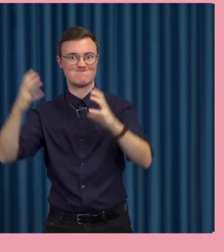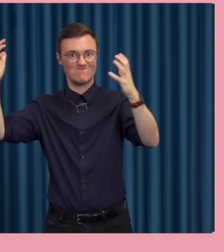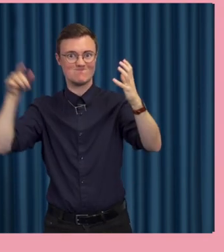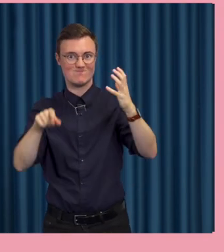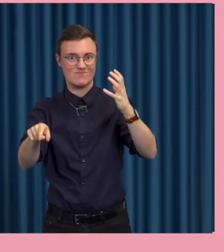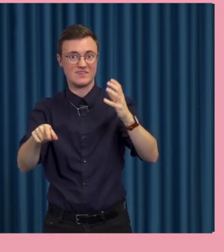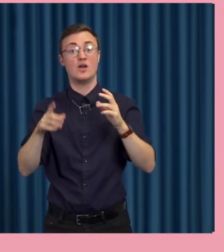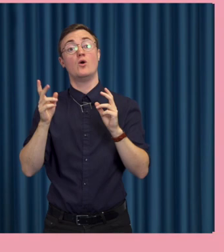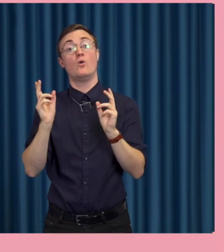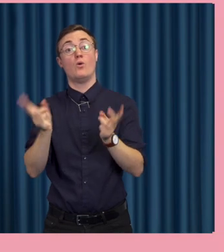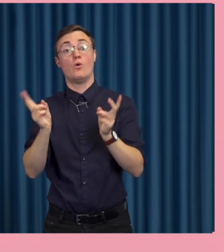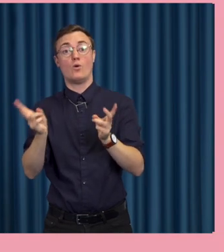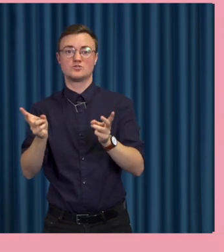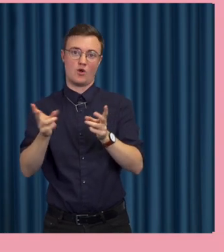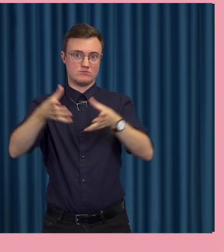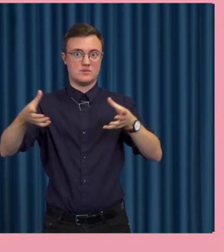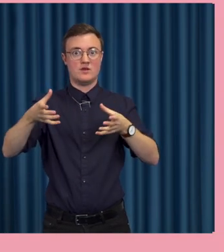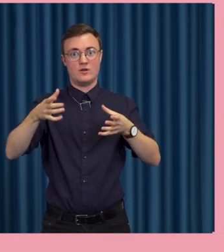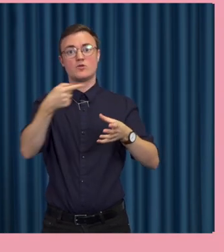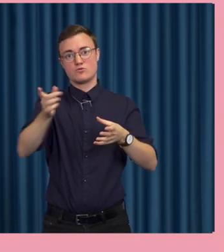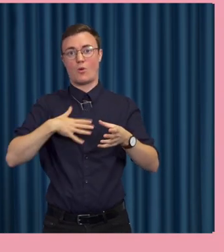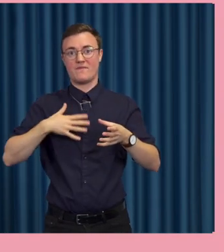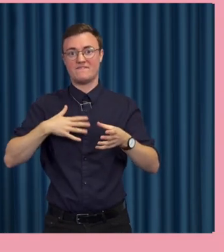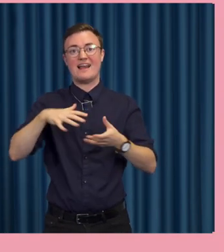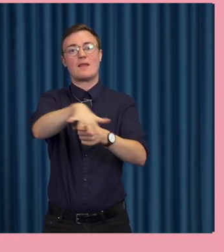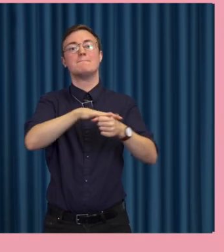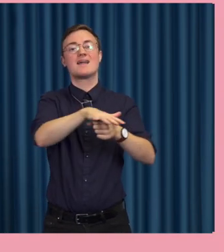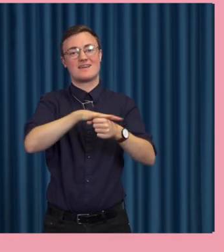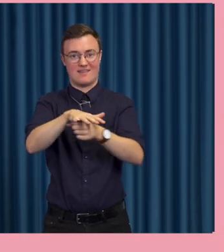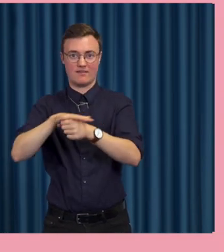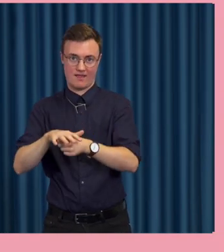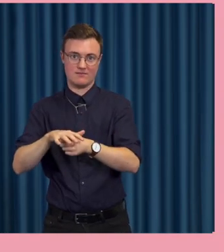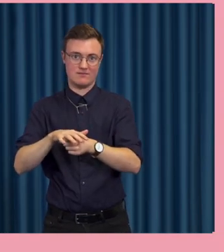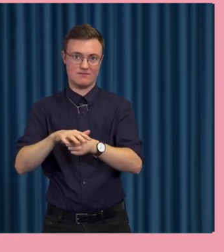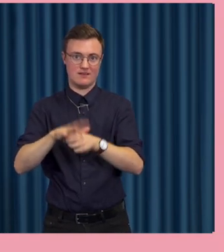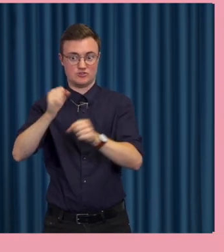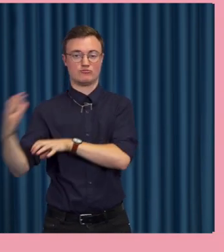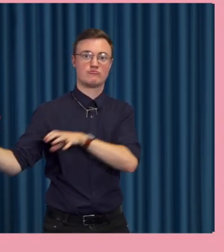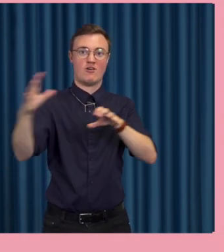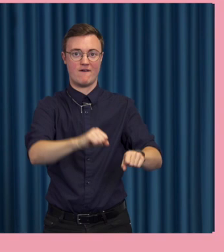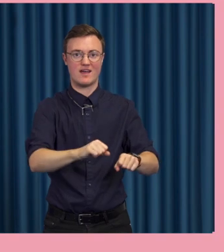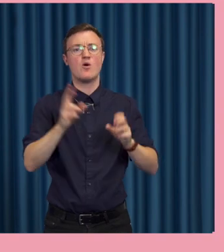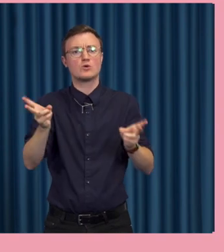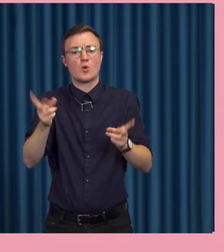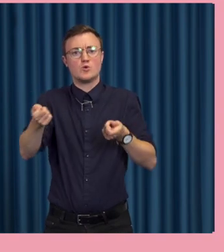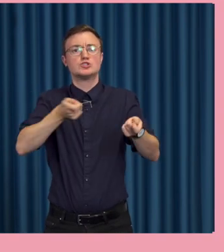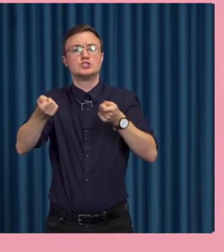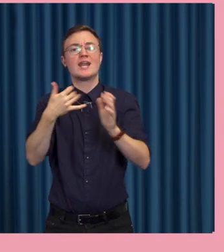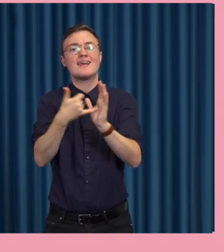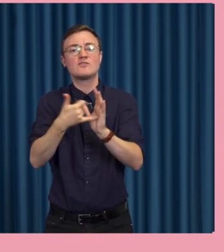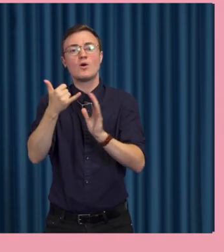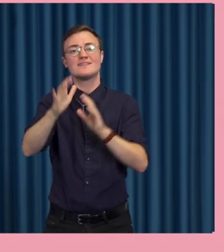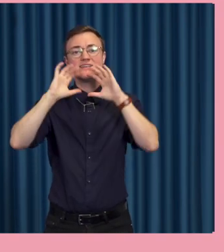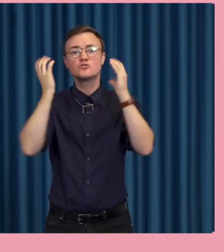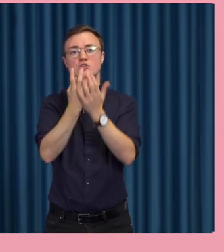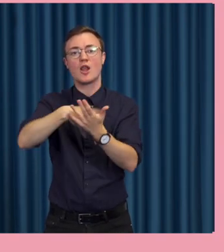Att också såklart få kunna ta grepp om stora delar av marknaderna, men därmed också automation, därmed också hur man modererar innehåll